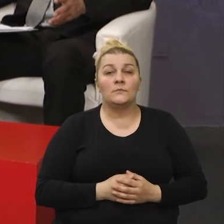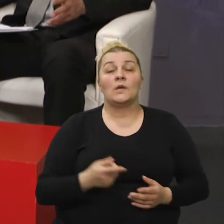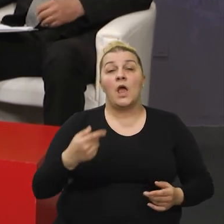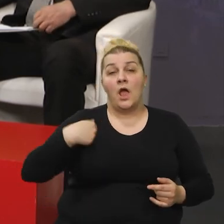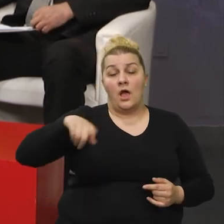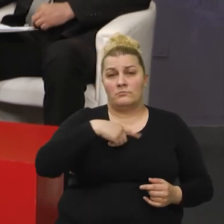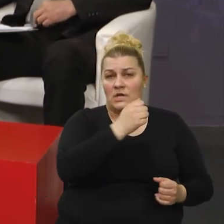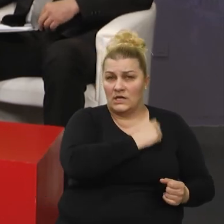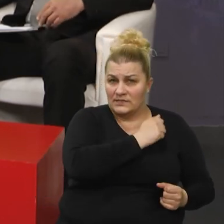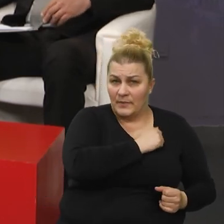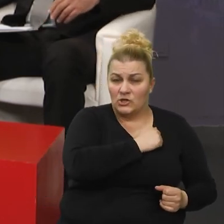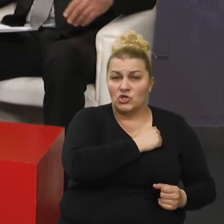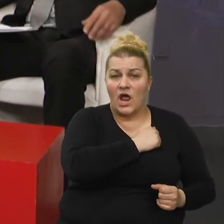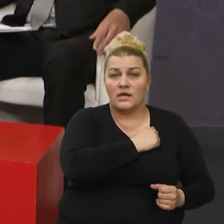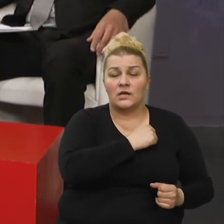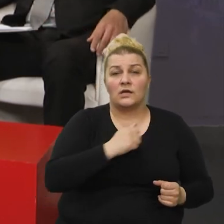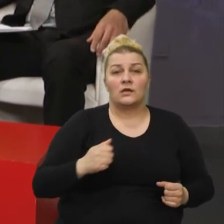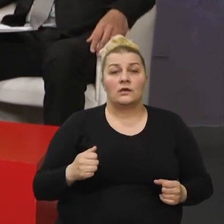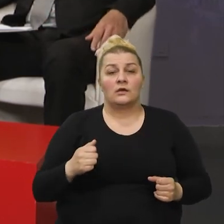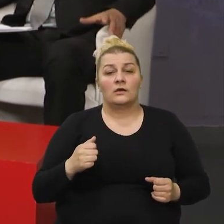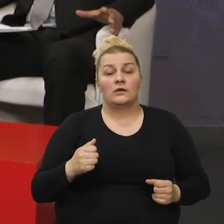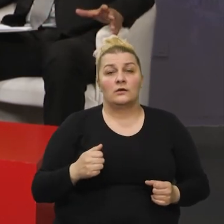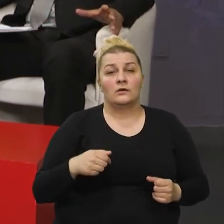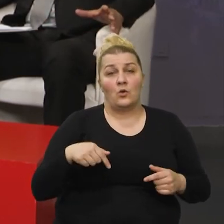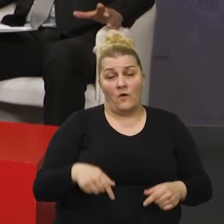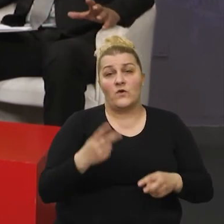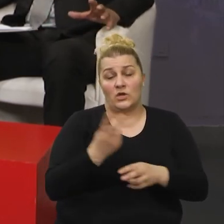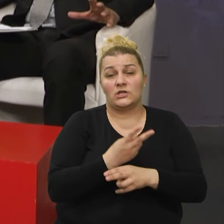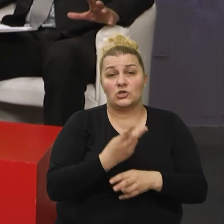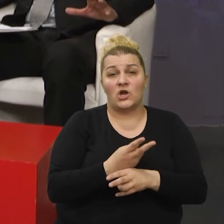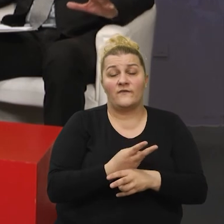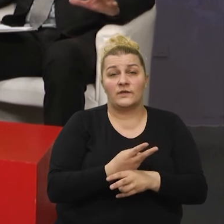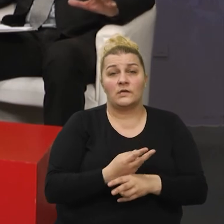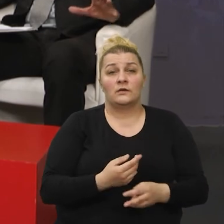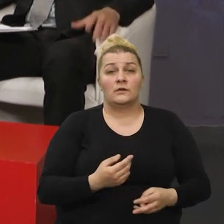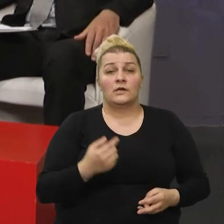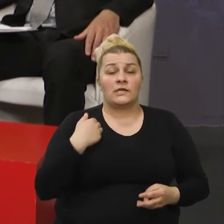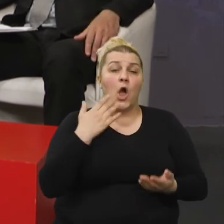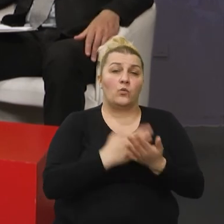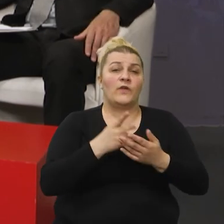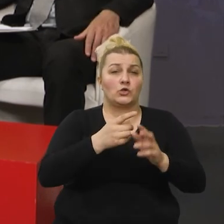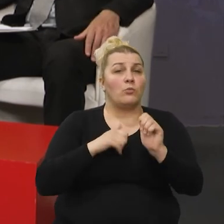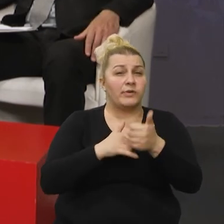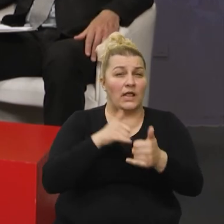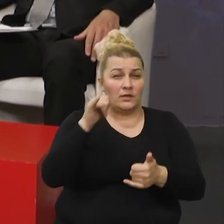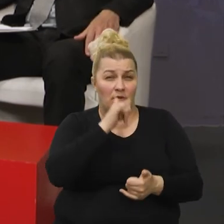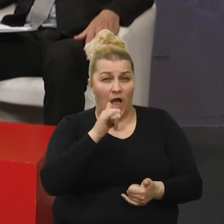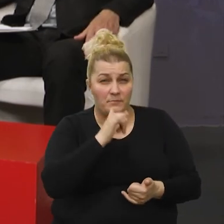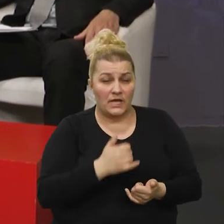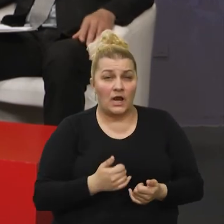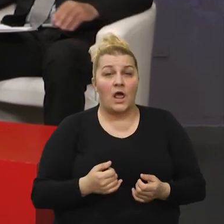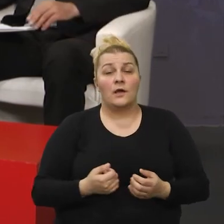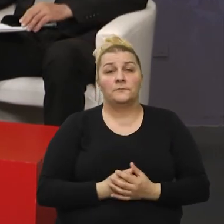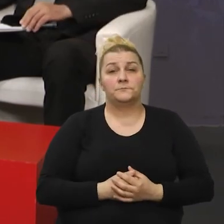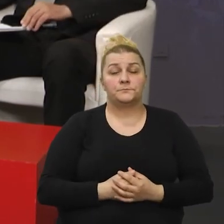mi Spličani, moramo reći, imamo privilegiju u ovoj državi, barem ja to pratim s kamerom gospodine Vranića, vi